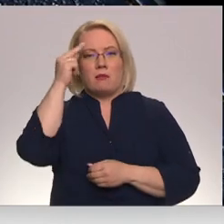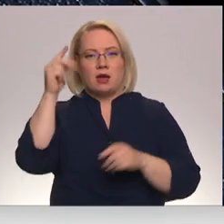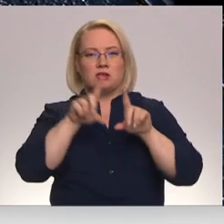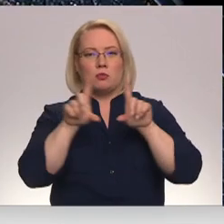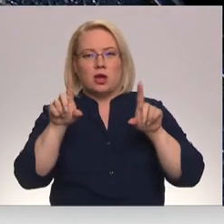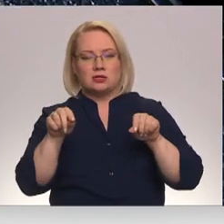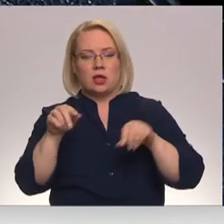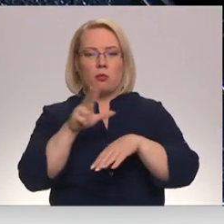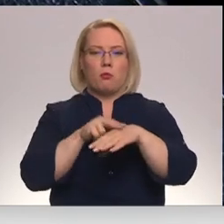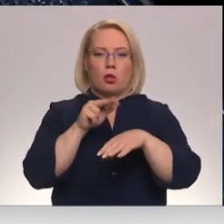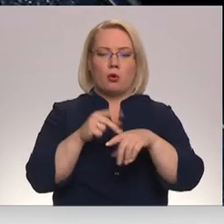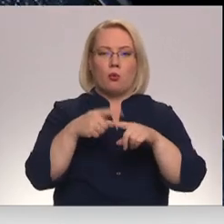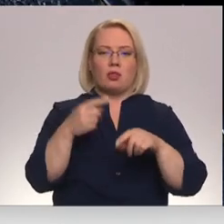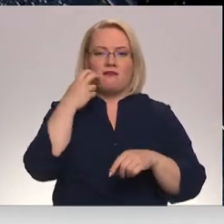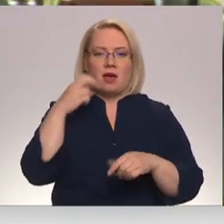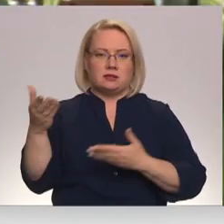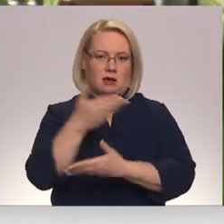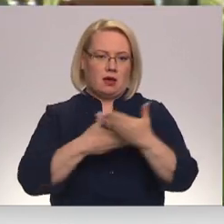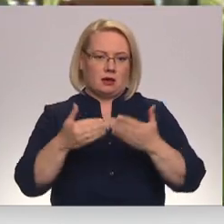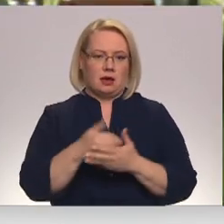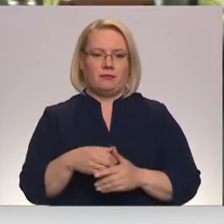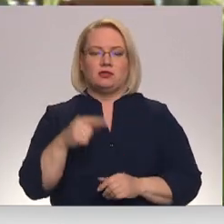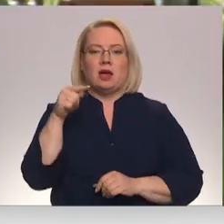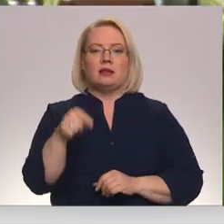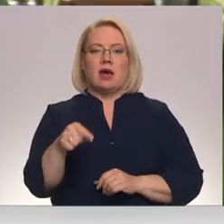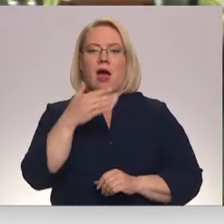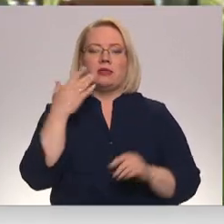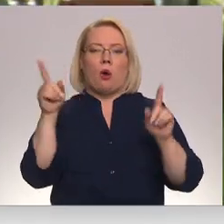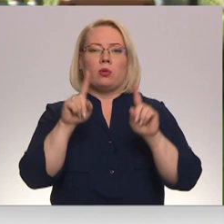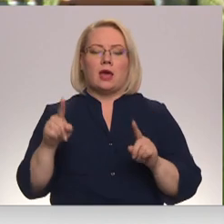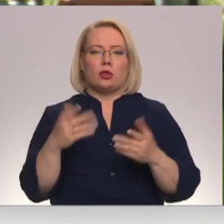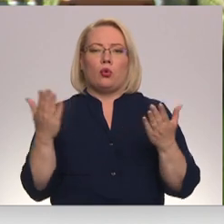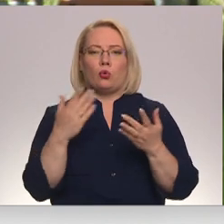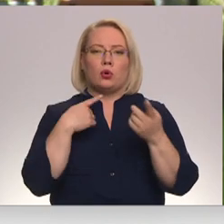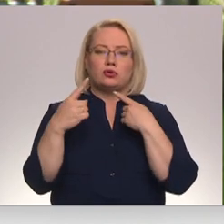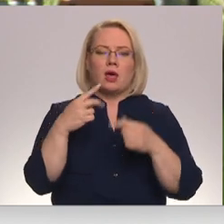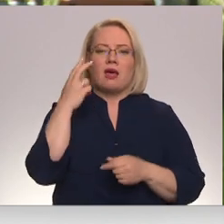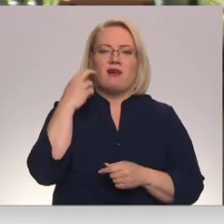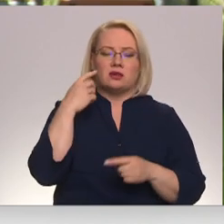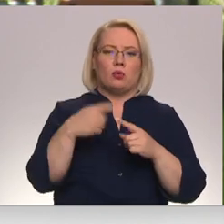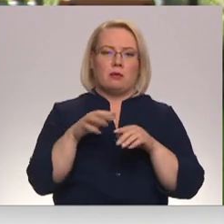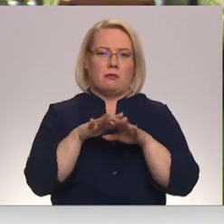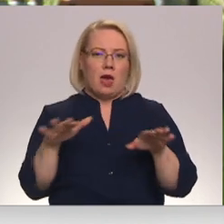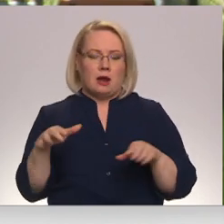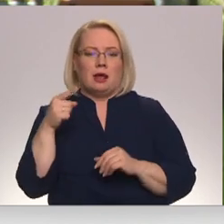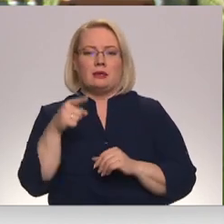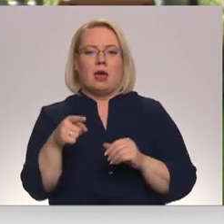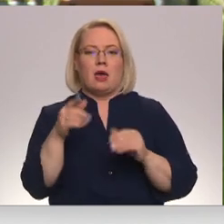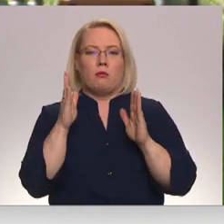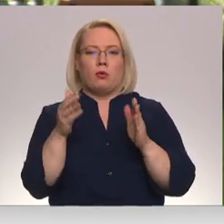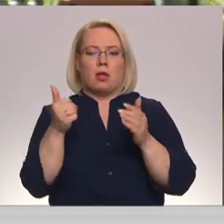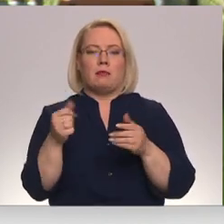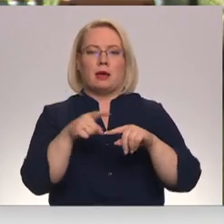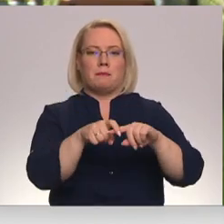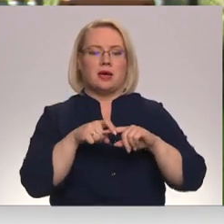policijai un vecākiem. Šī nav tā lieta, kur var vienkārši izrunāt ar vecākiem vai bēnu. Šeit ir ļoti labi, ja tik tiešām tiek